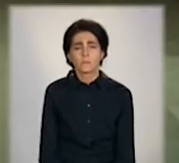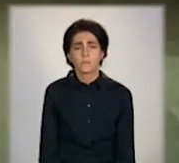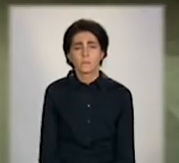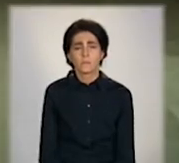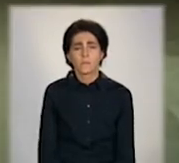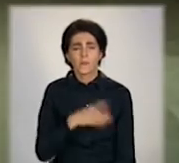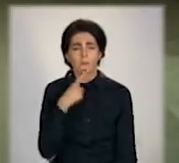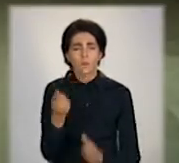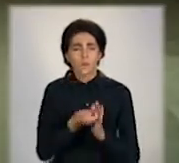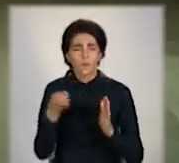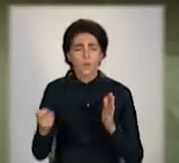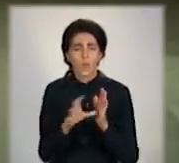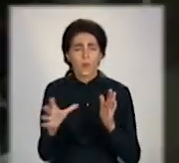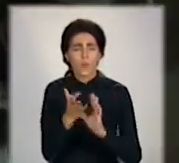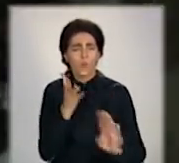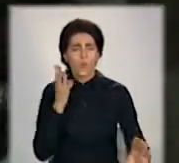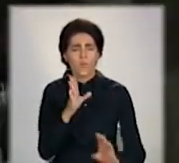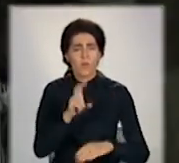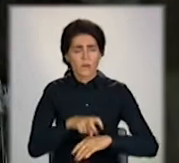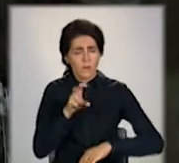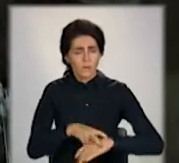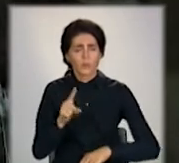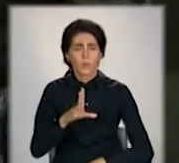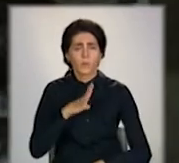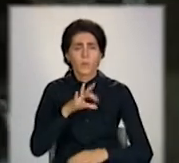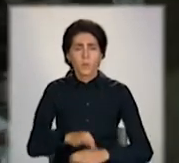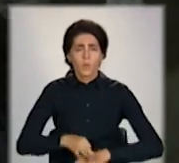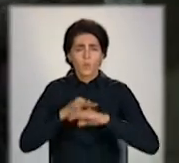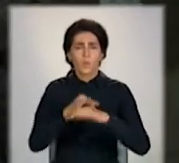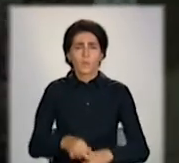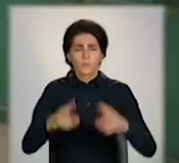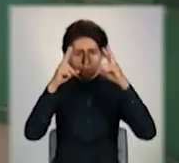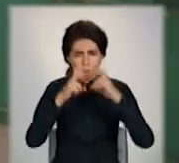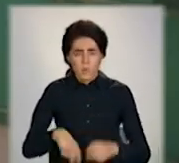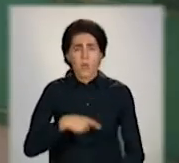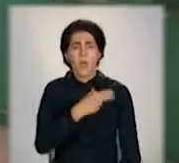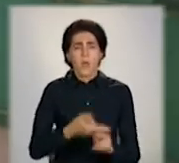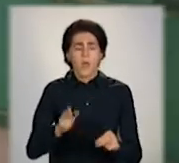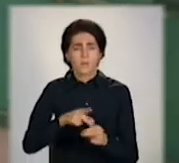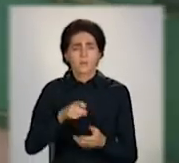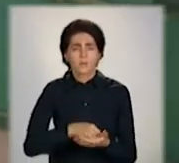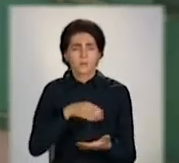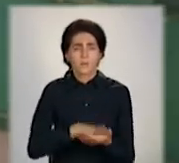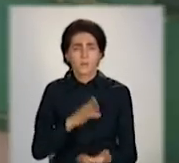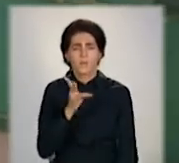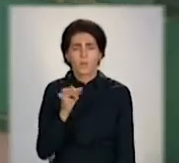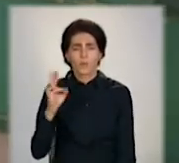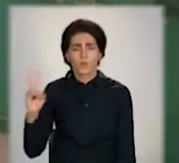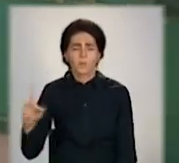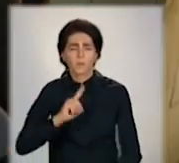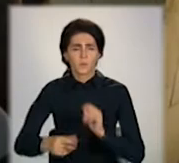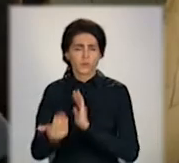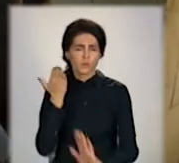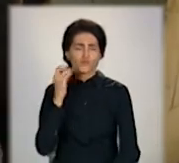Довгі електронні черги до лікаря. Аби пройти шкільний медогляд, пані Наталя записала унука на прийом мало не за